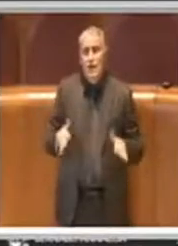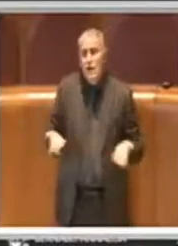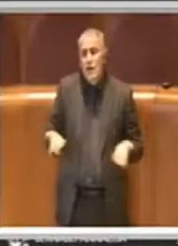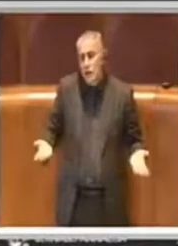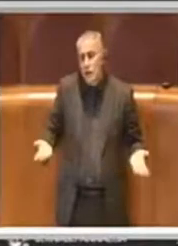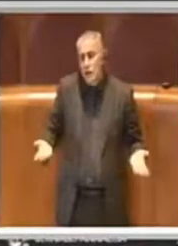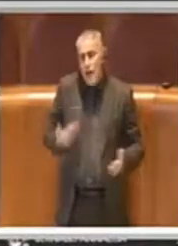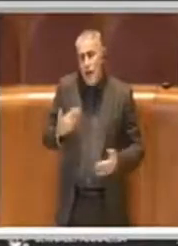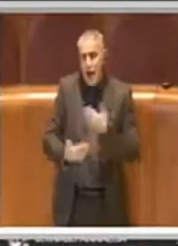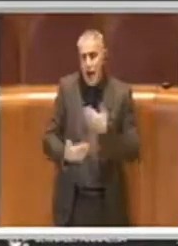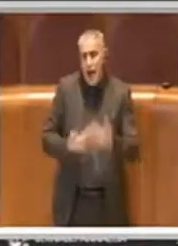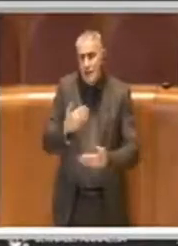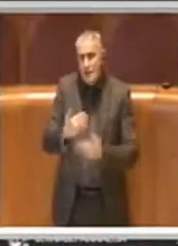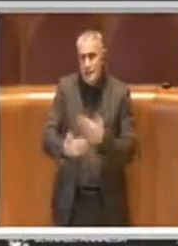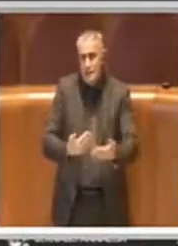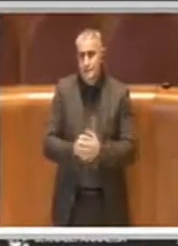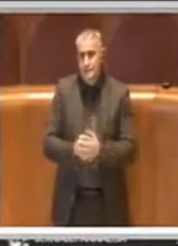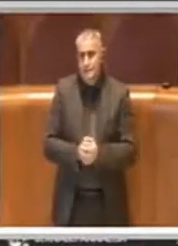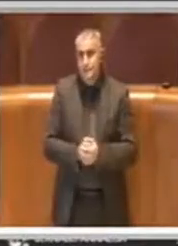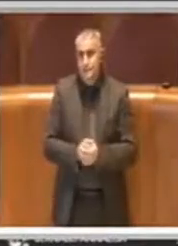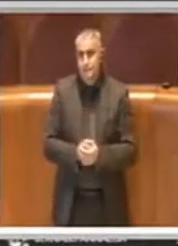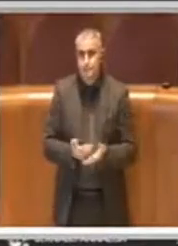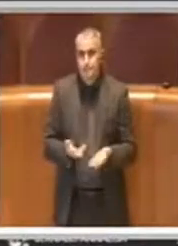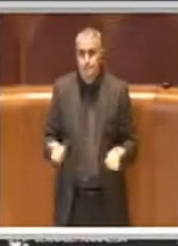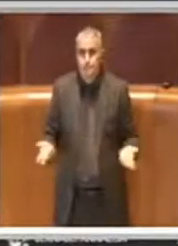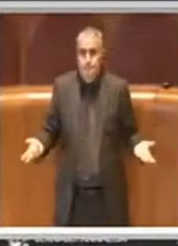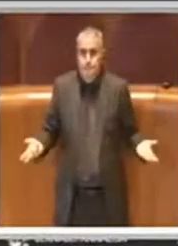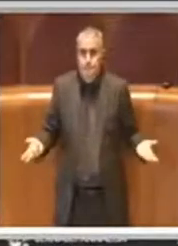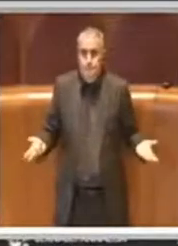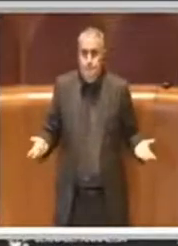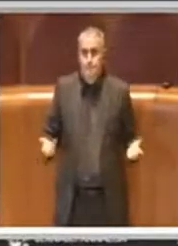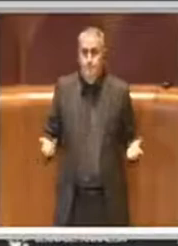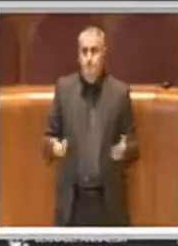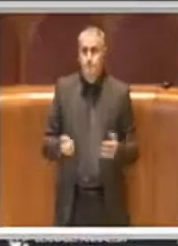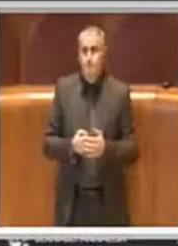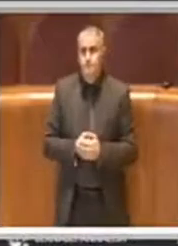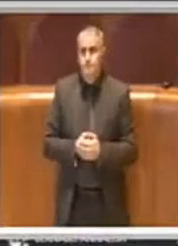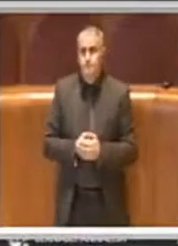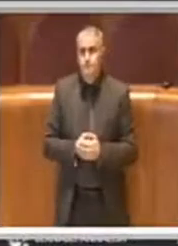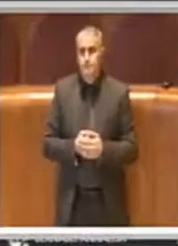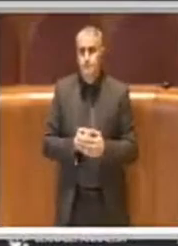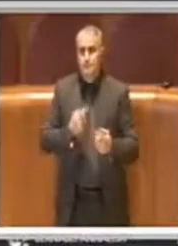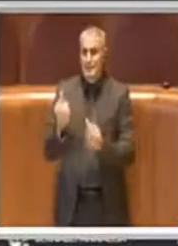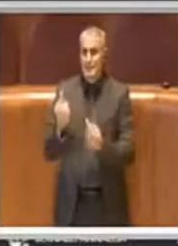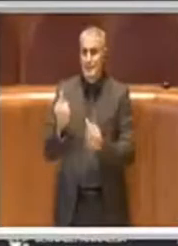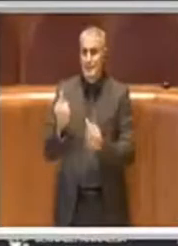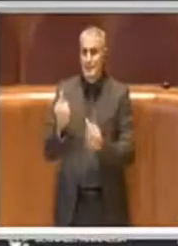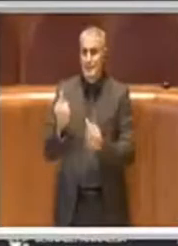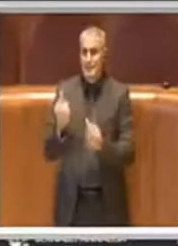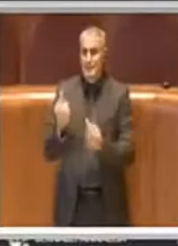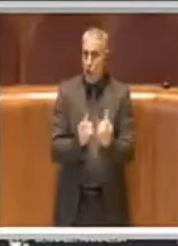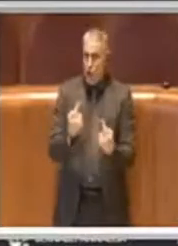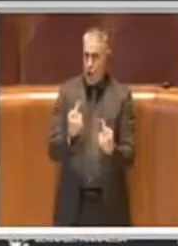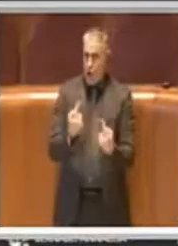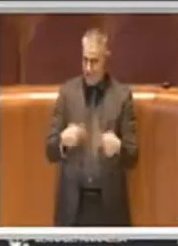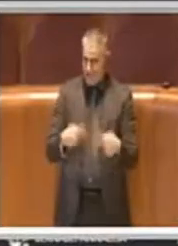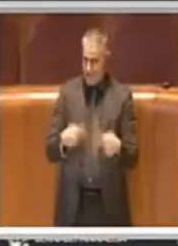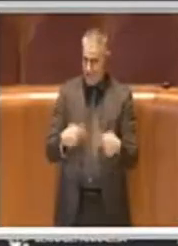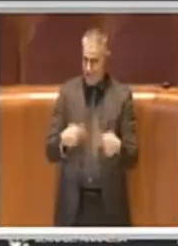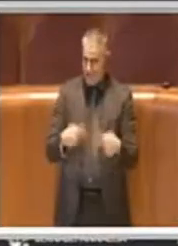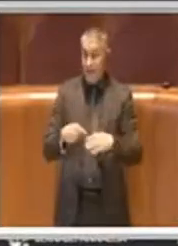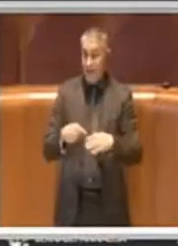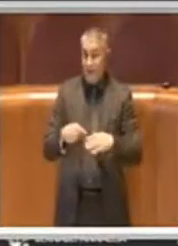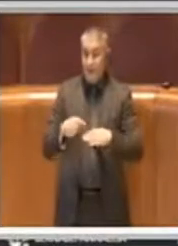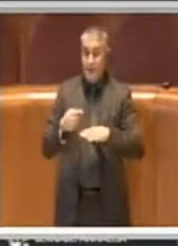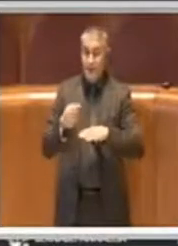avanti. Oggettivamente la questione degli interessi,